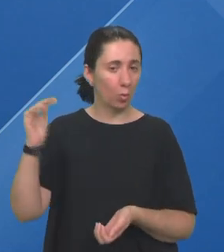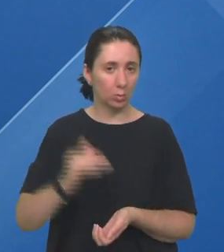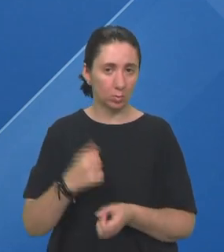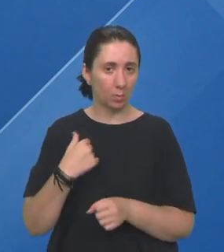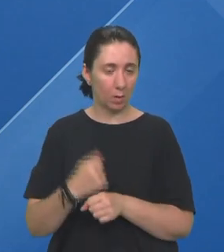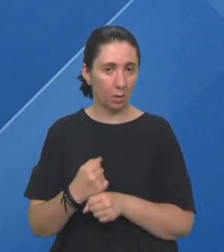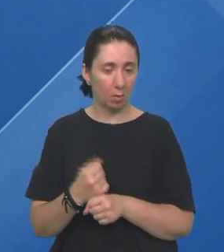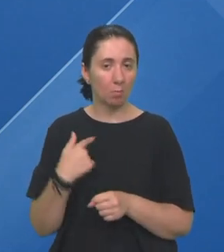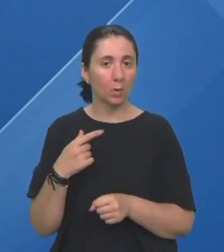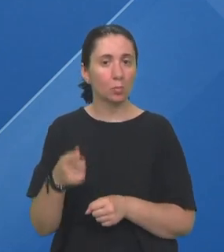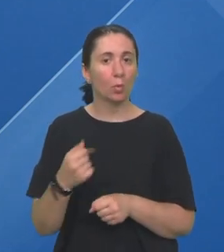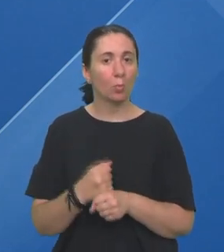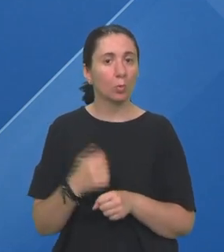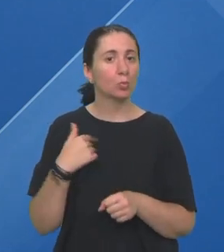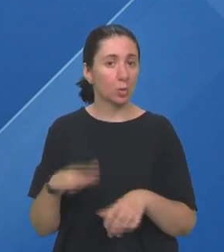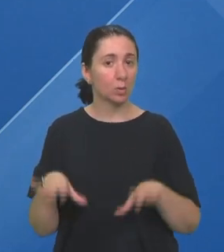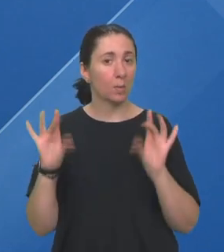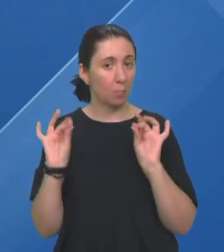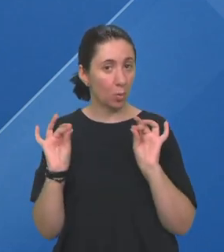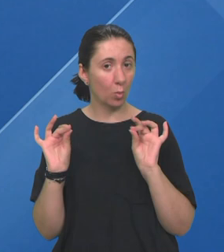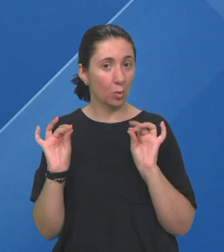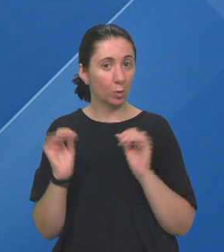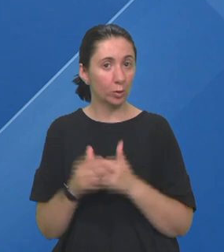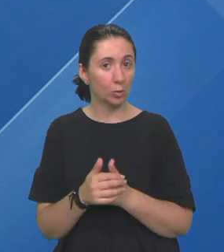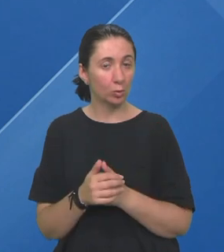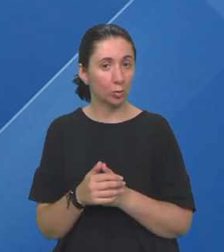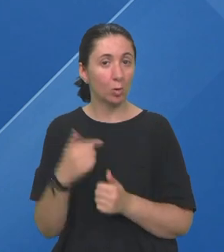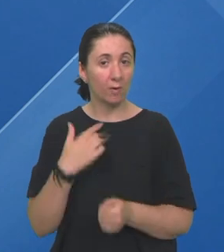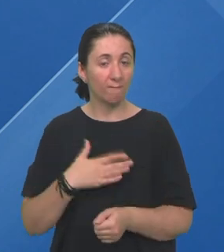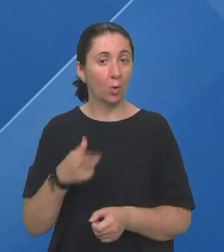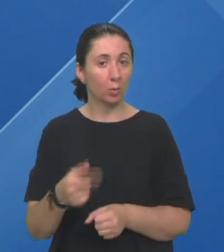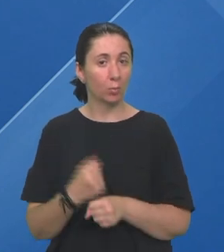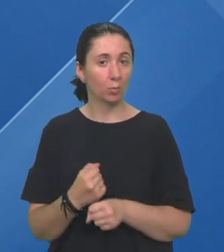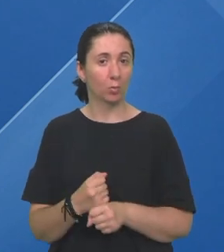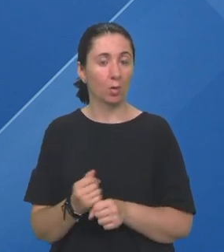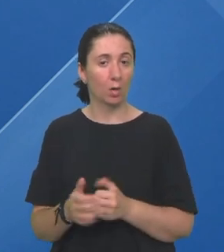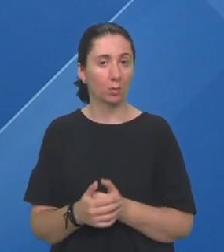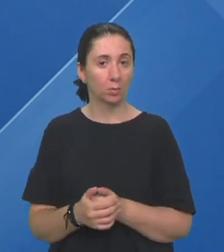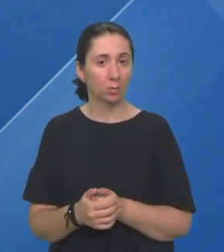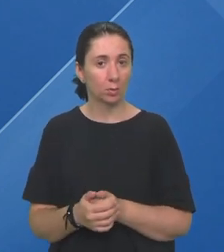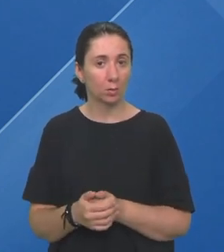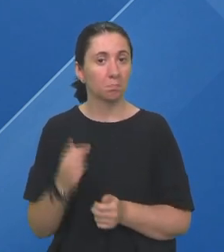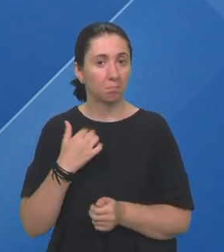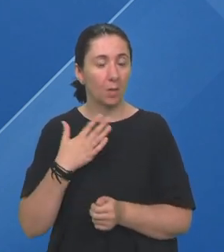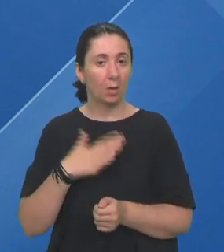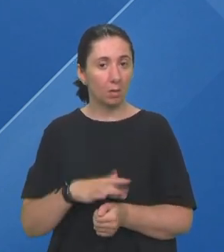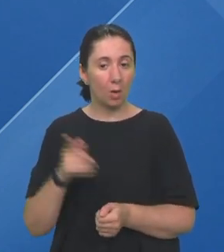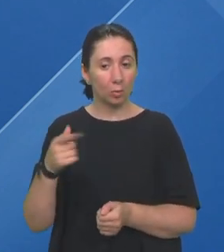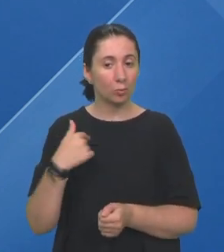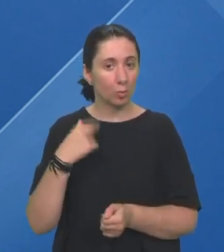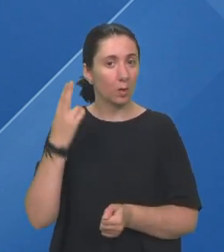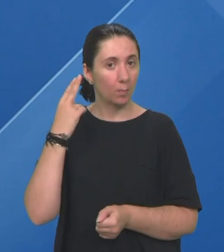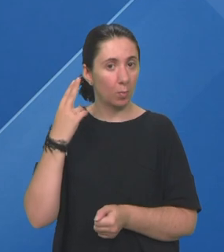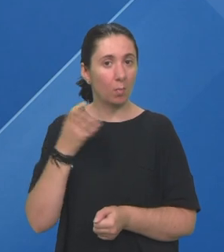Zapravo sam se ja u tom poslu pronašla i zapravo volim to raditi Drago mi je da su oni mene